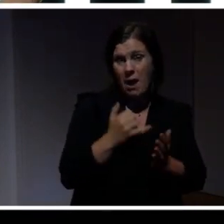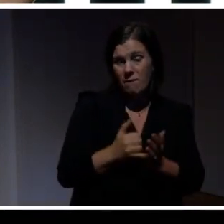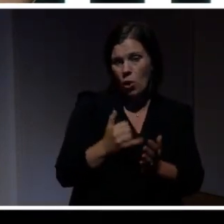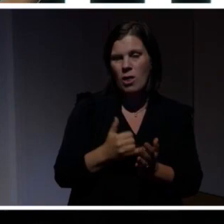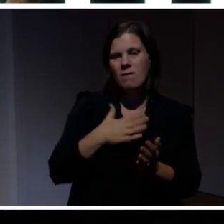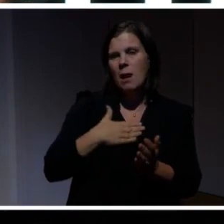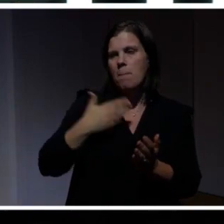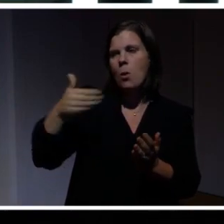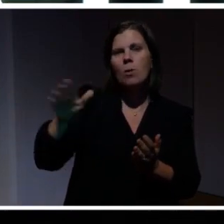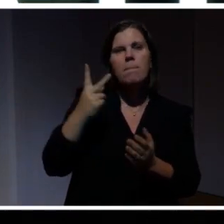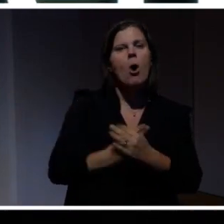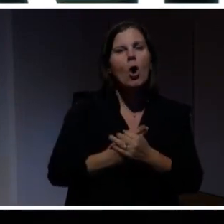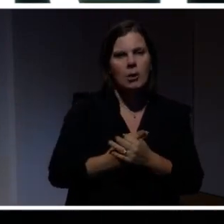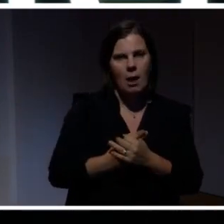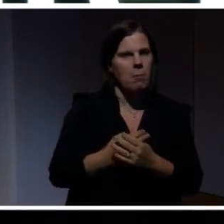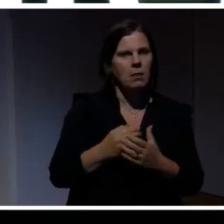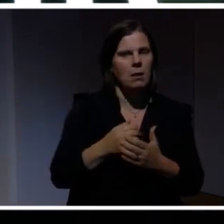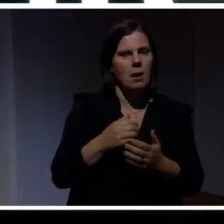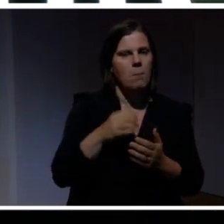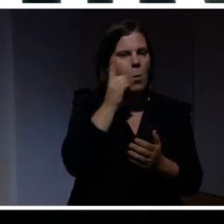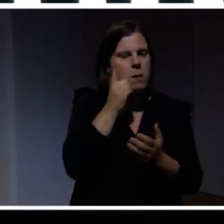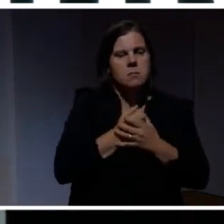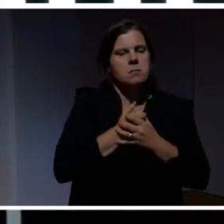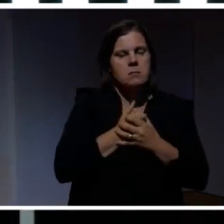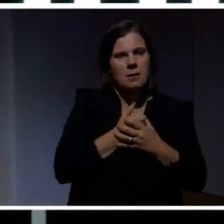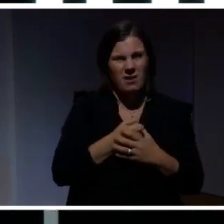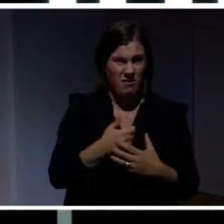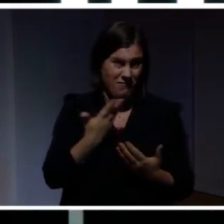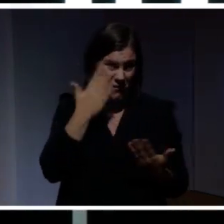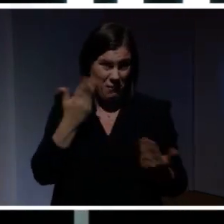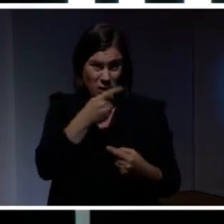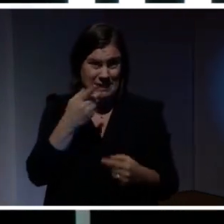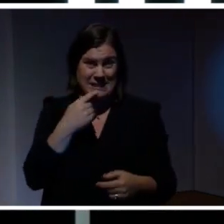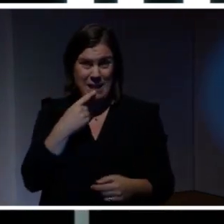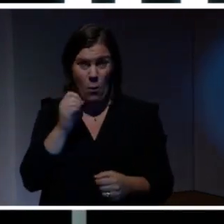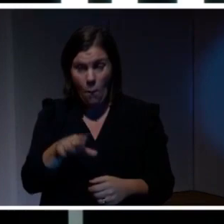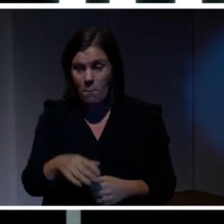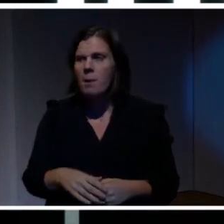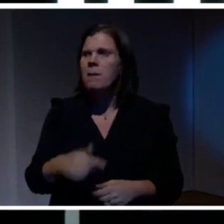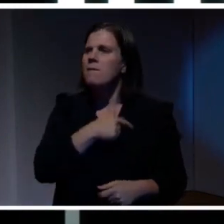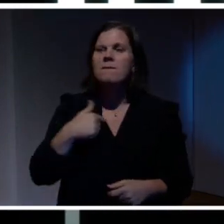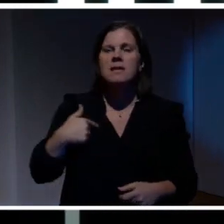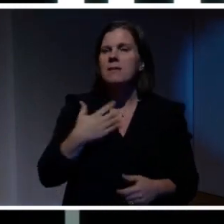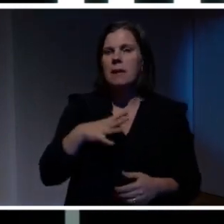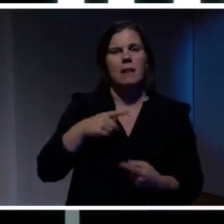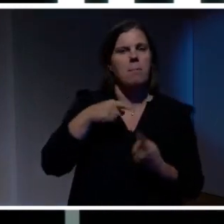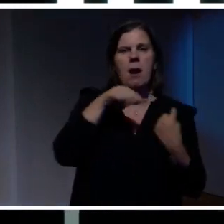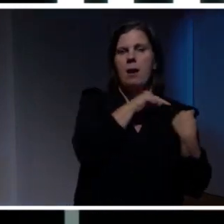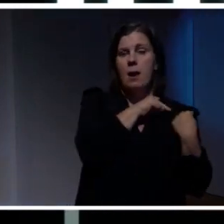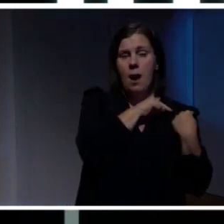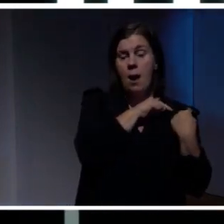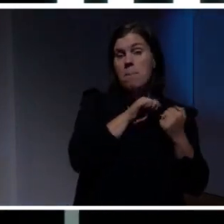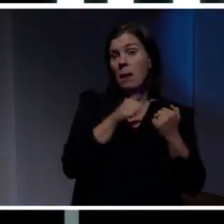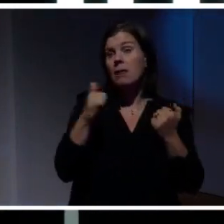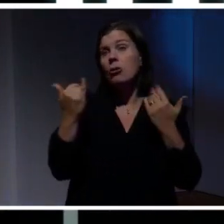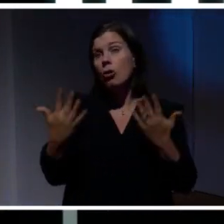partner i en vecka. Jag vet inte vad ni säger om det där. Men vi vill ju absolut inte backa bandet. Men idag